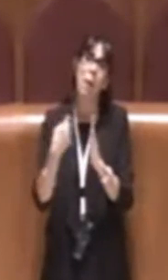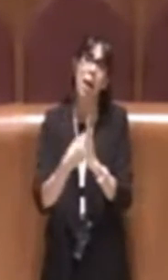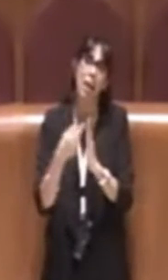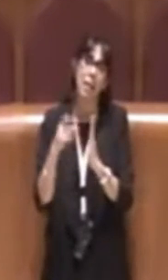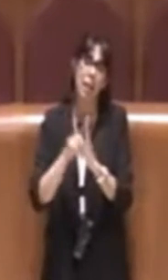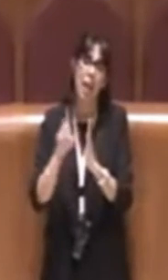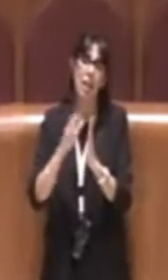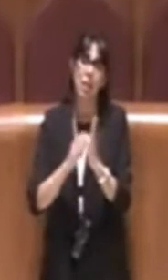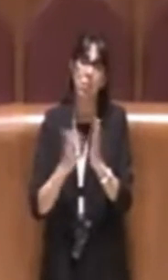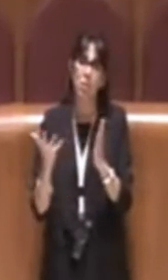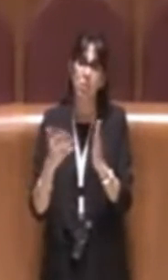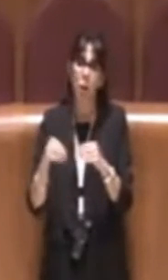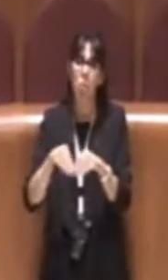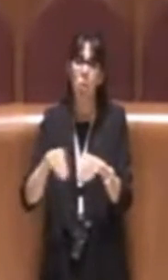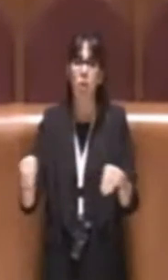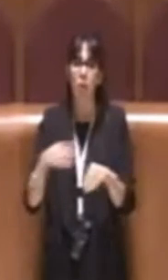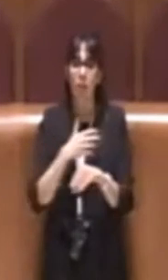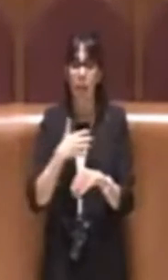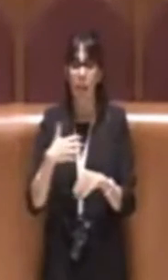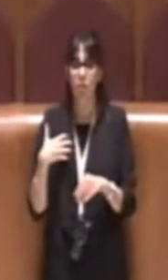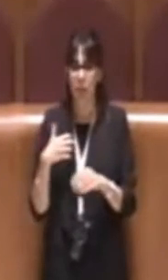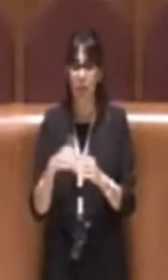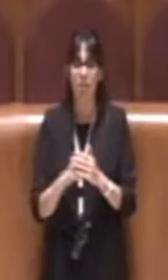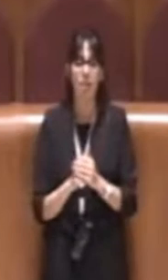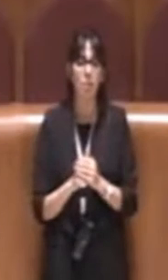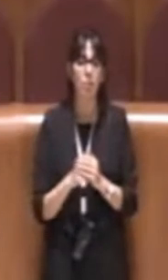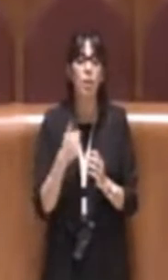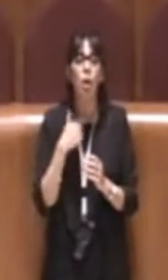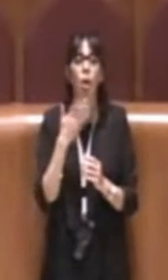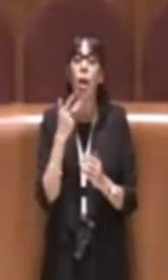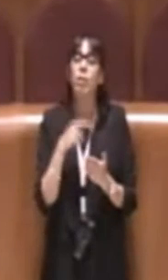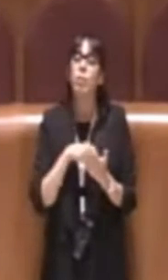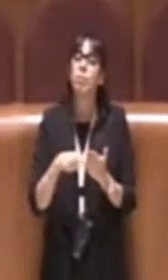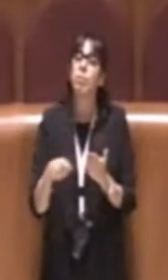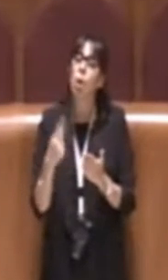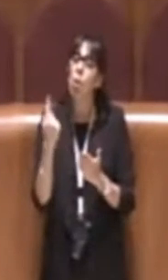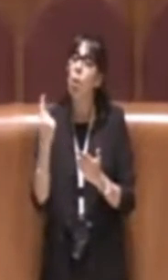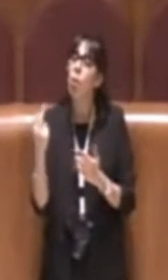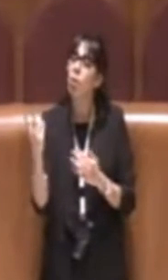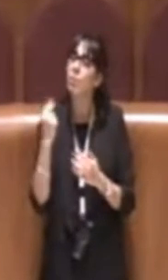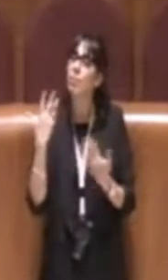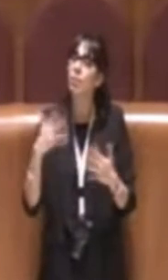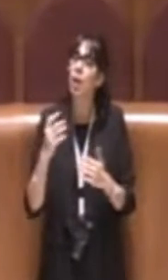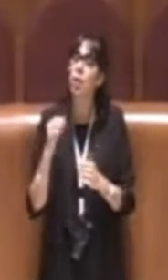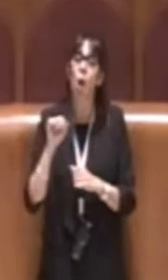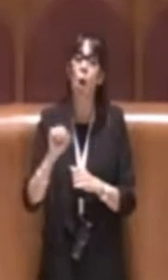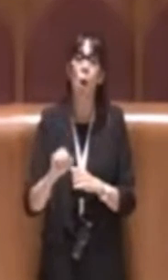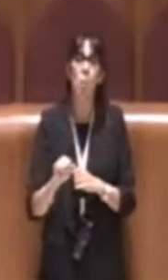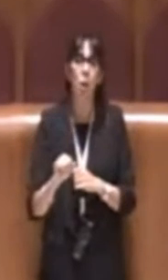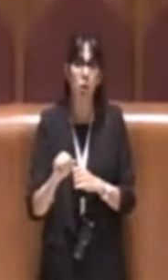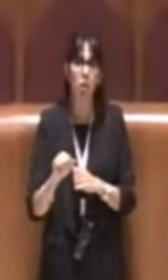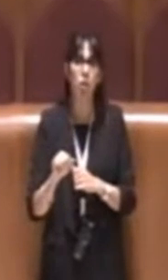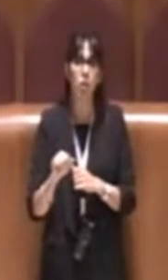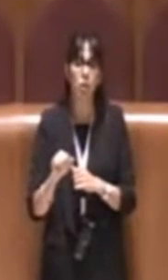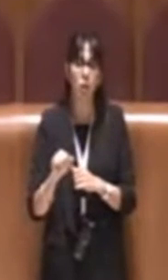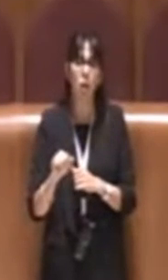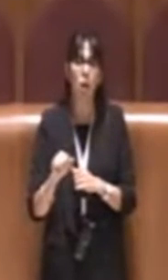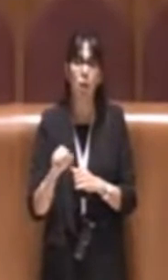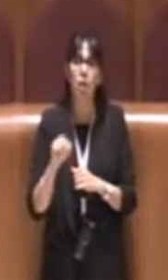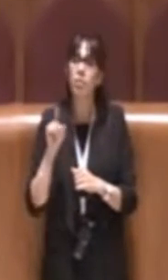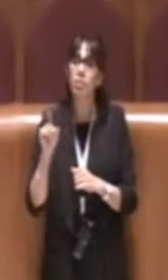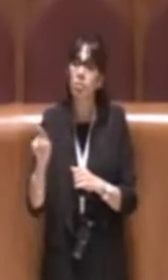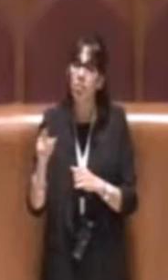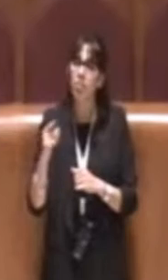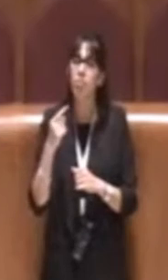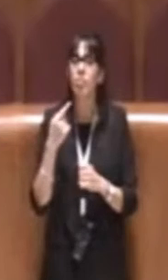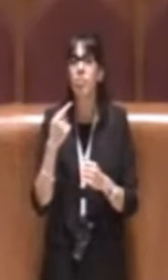Io mi voglio soffermare però su un punto che è emerso da parte delle opposizioni che è quello che probabilmente l'impianto della